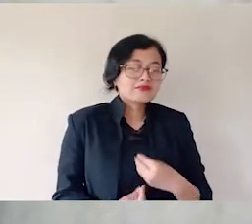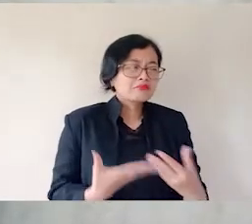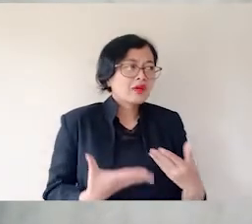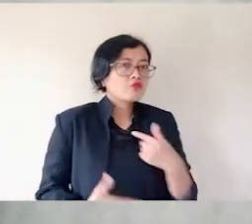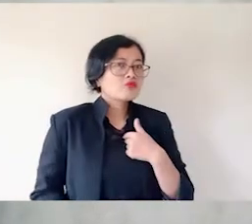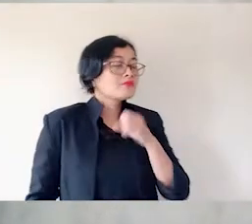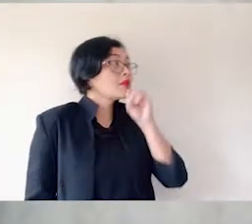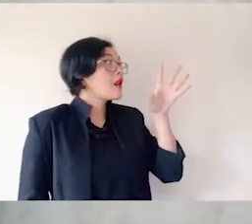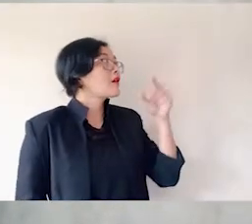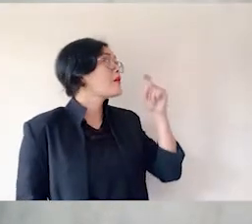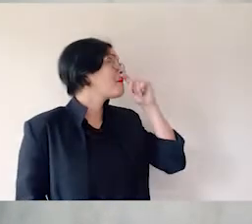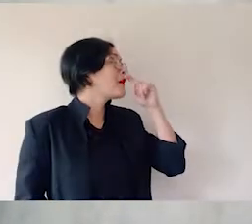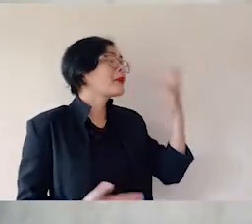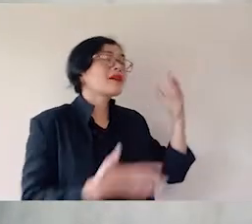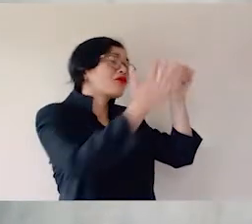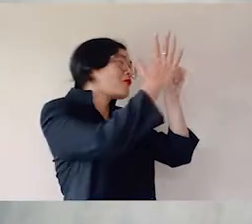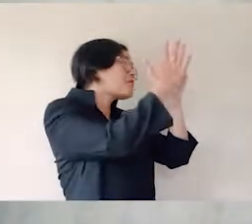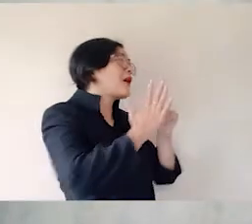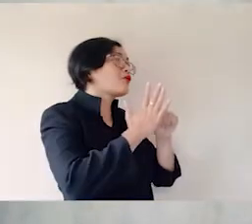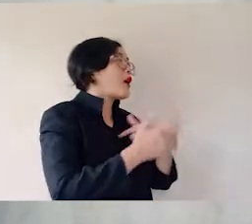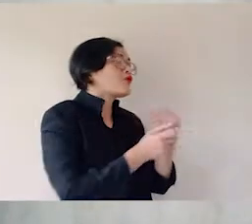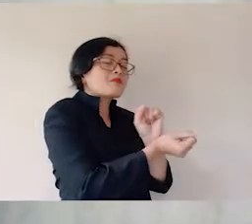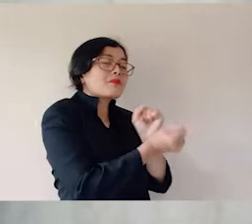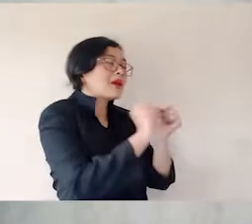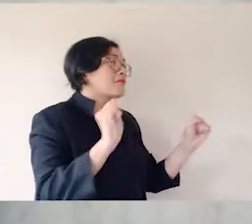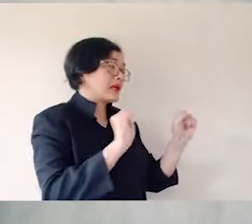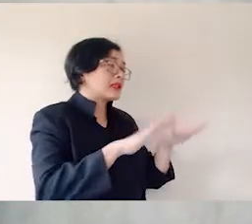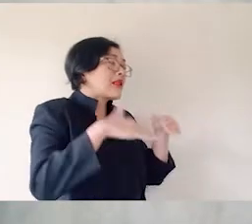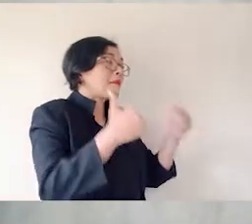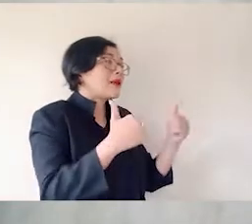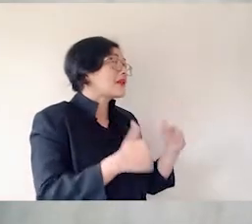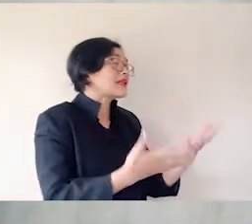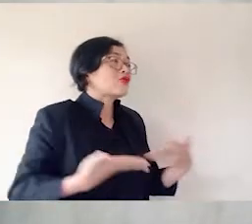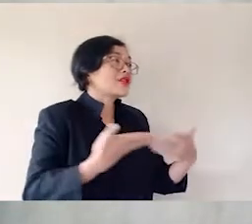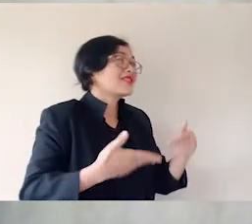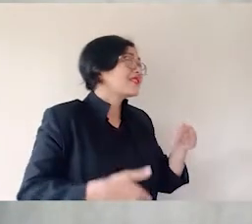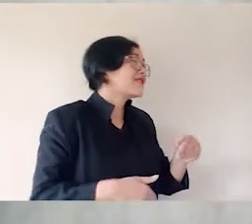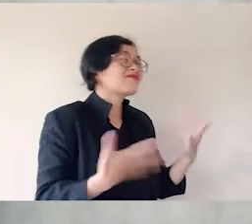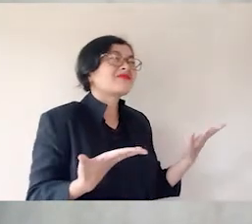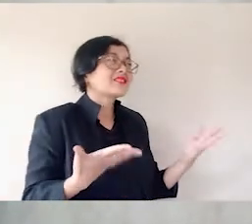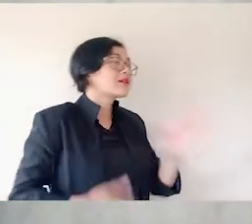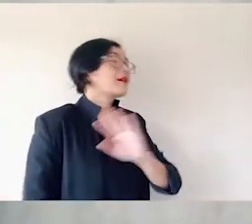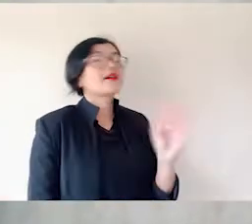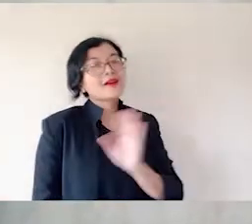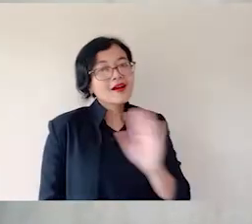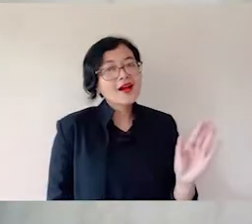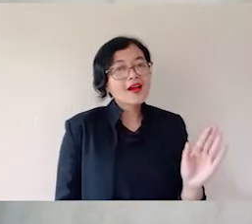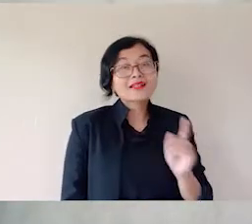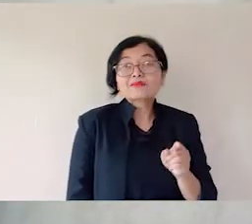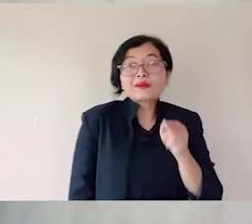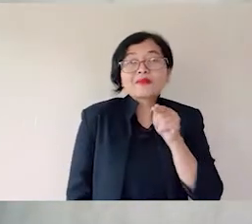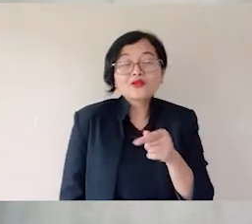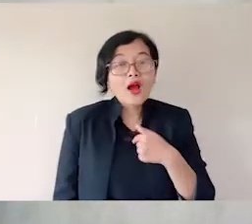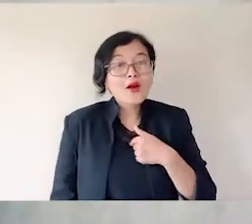Bapak selamatkanlah aku dari saat ini? Tidak, sebab untuk itulah aku datang ke dalam saat ini.